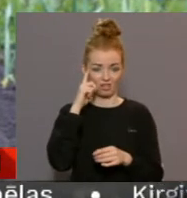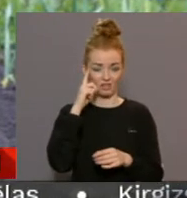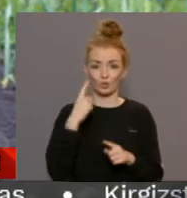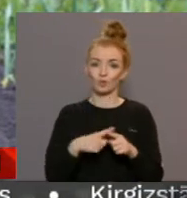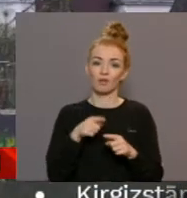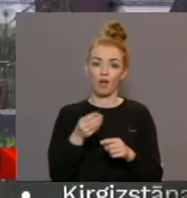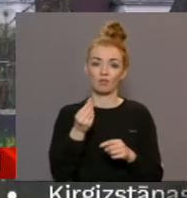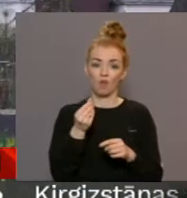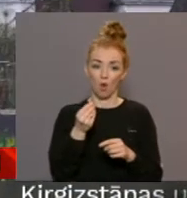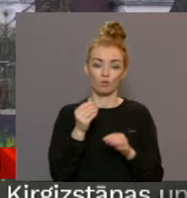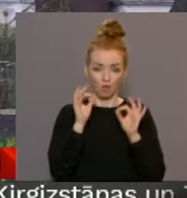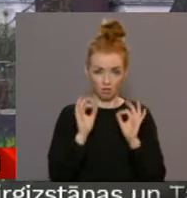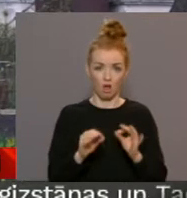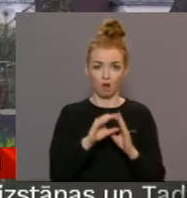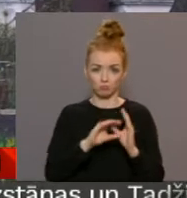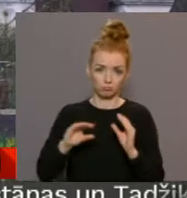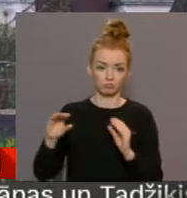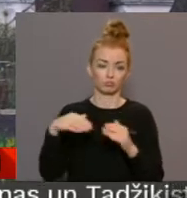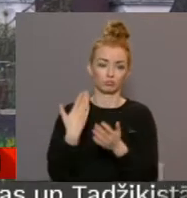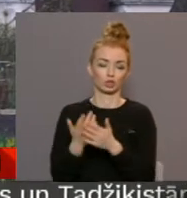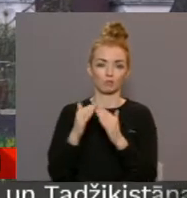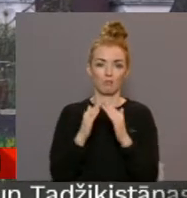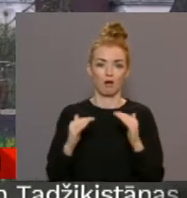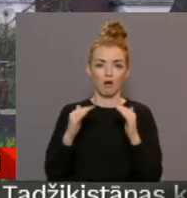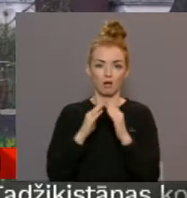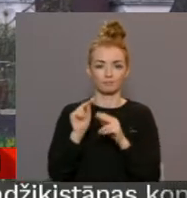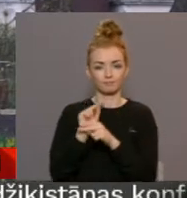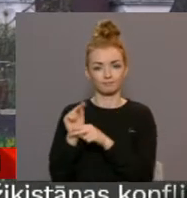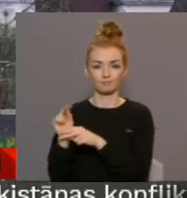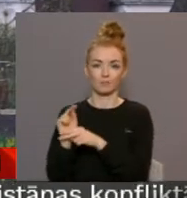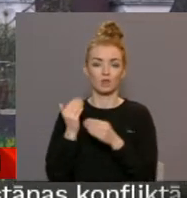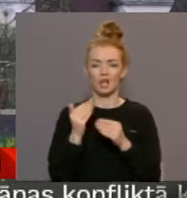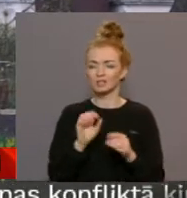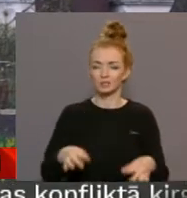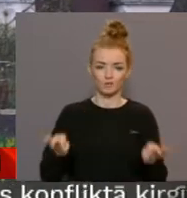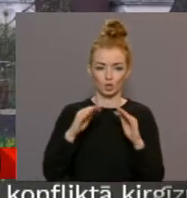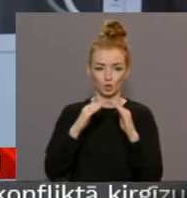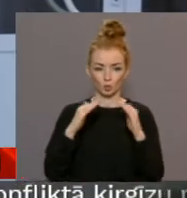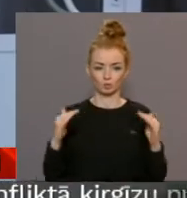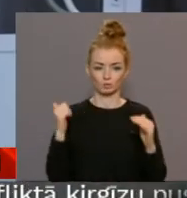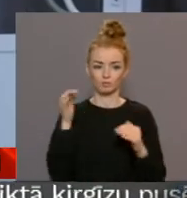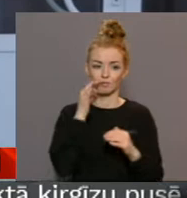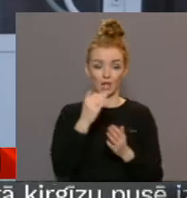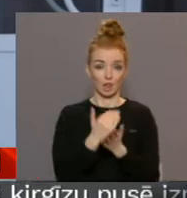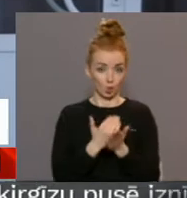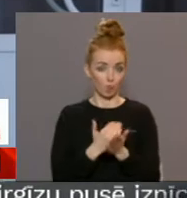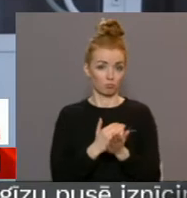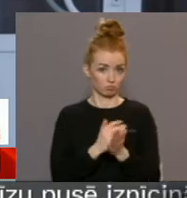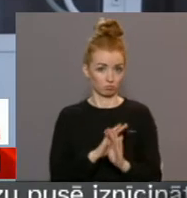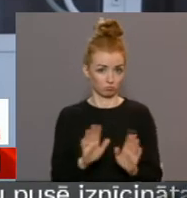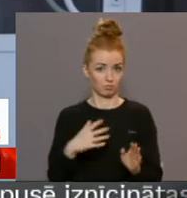tā naudiņa aizies reāli, tiks ielikt mājai. Pagaidām svarīgākais ir jumts. Strādājumu uz likam pamatu mums ir